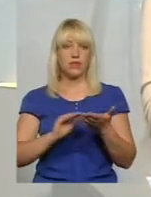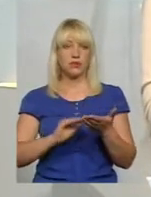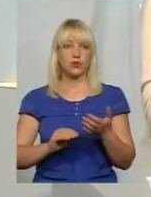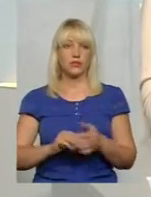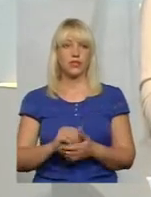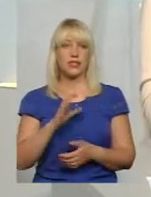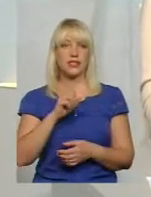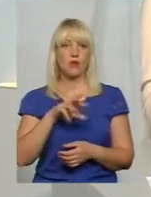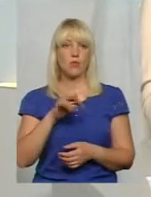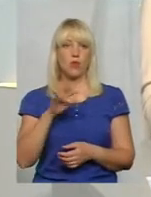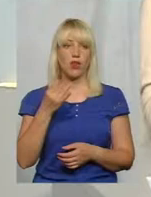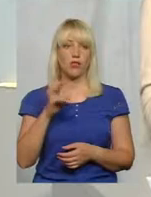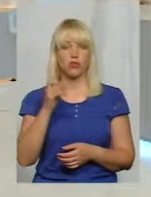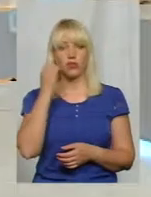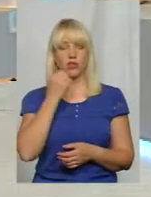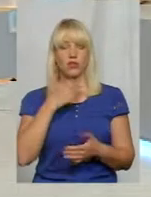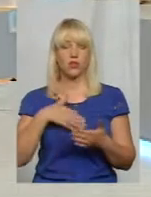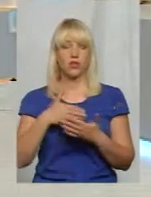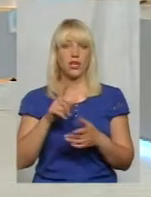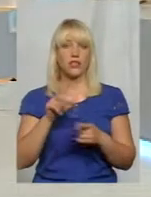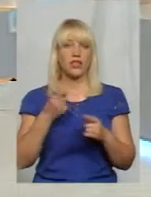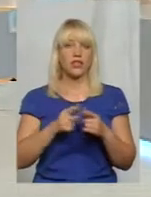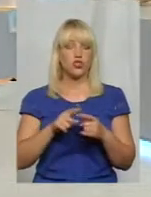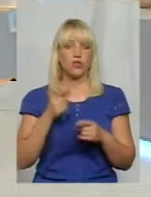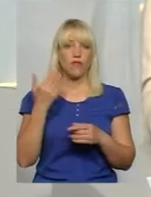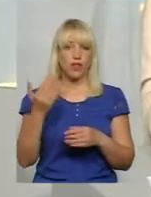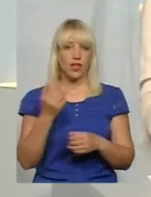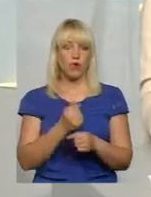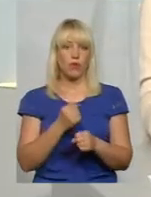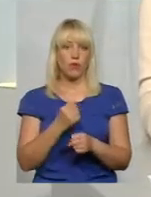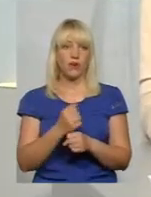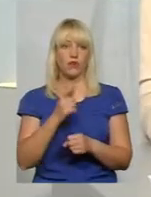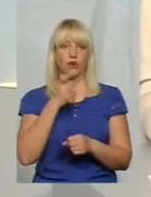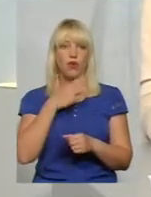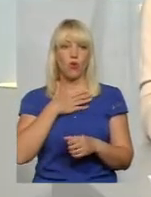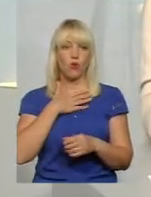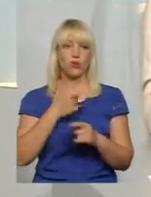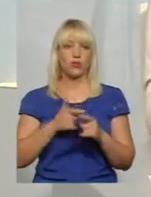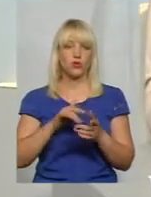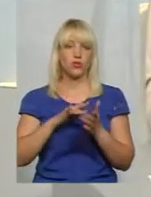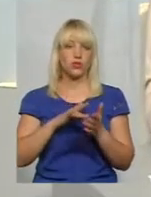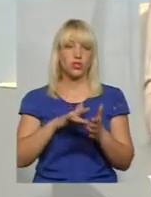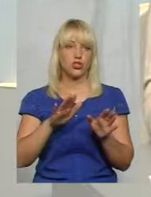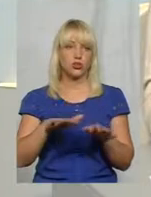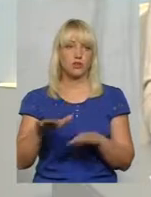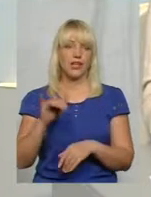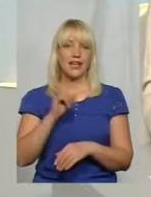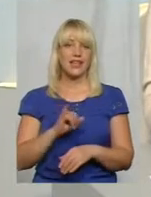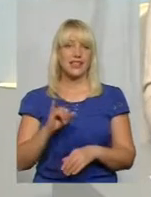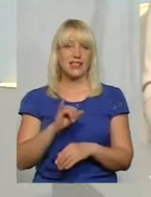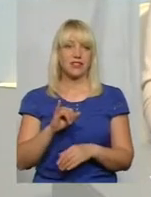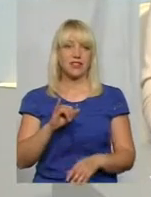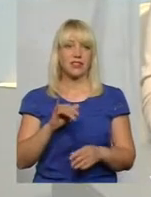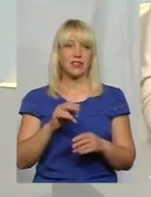Алла Самойленко дякує дуже волонтерам за те, що вони роблять, бо любить цю терористичну місцину. І Зяслав, князь